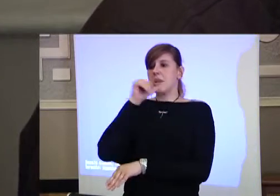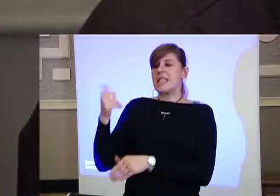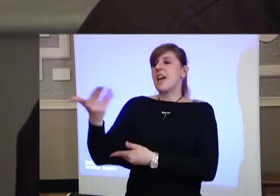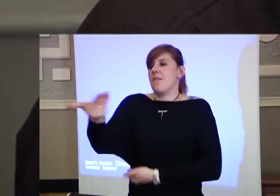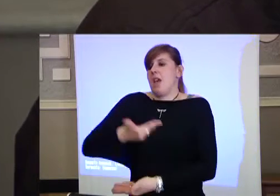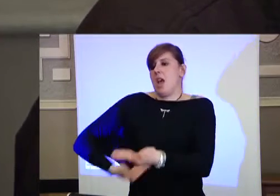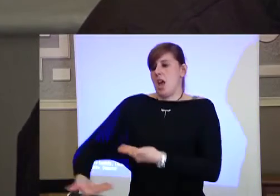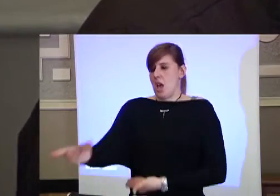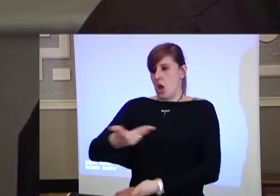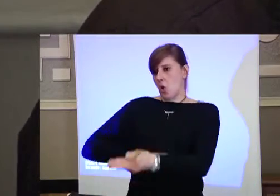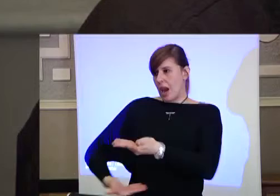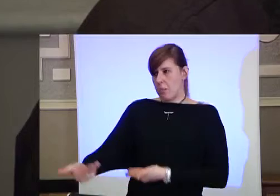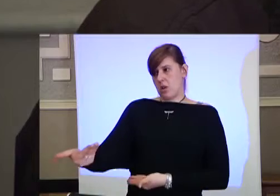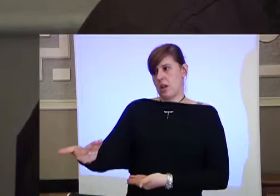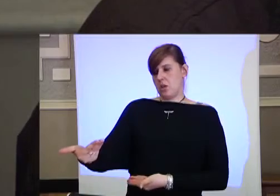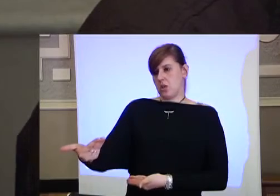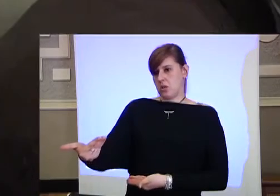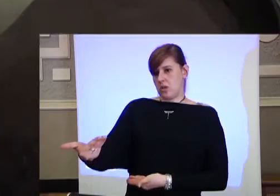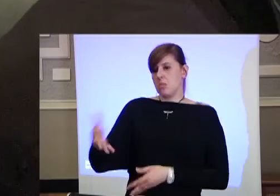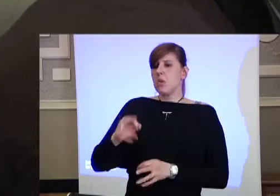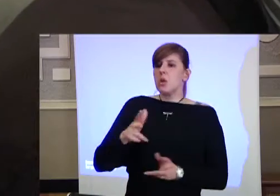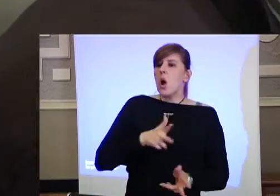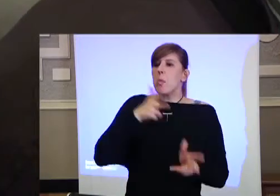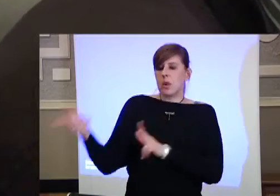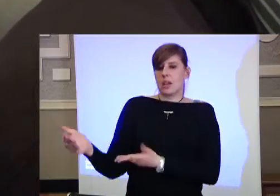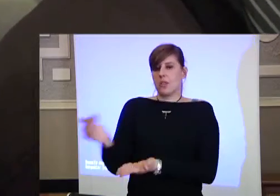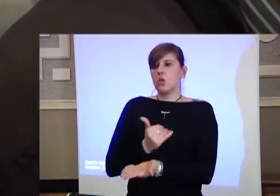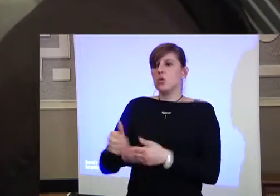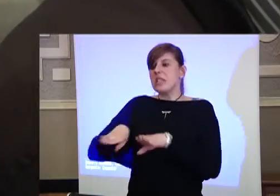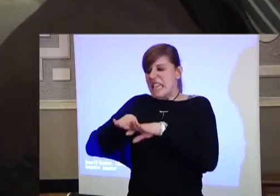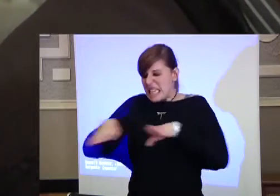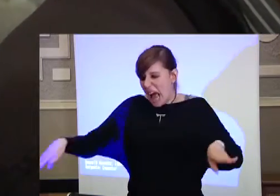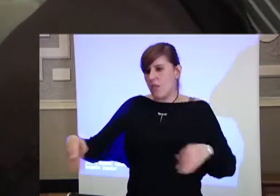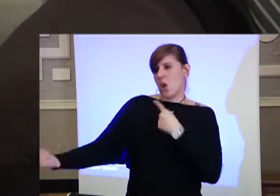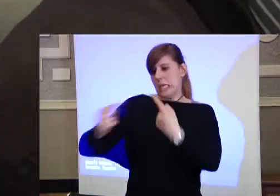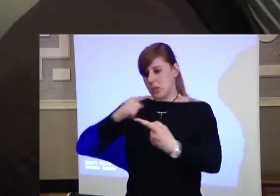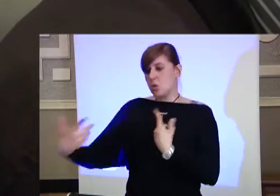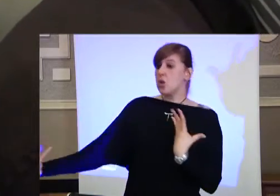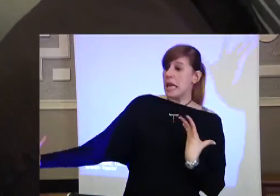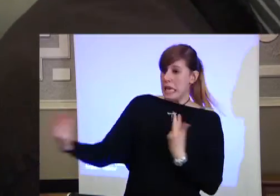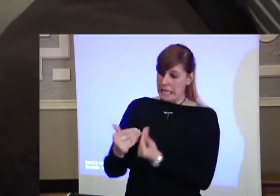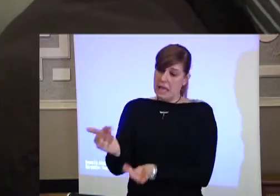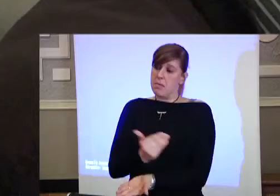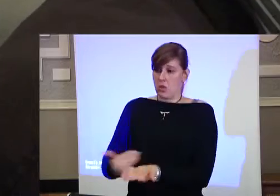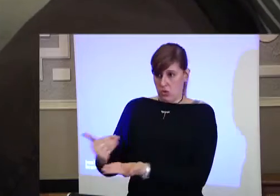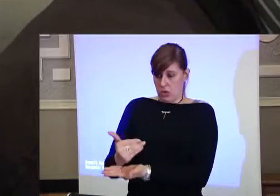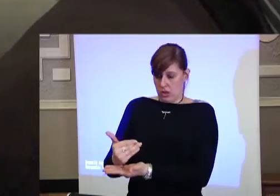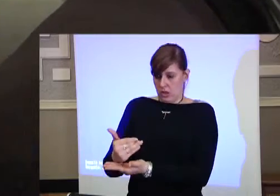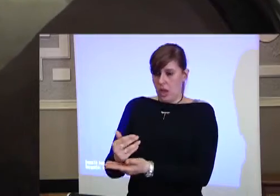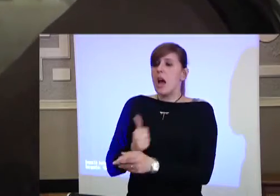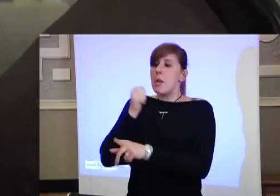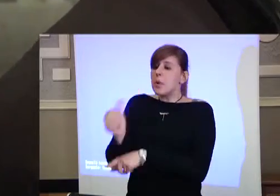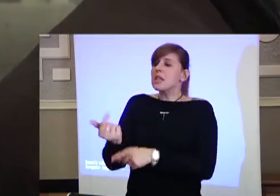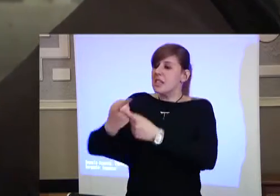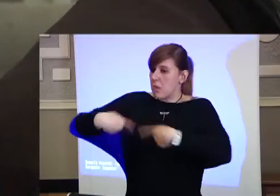di tutti, ecco proprio lanciando un ponte ma portando tutti allo stesso tavolo di discussione. Quindi io vorrei entrare, la prossima riunione